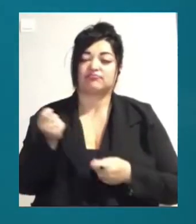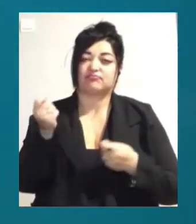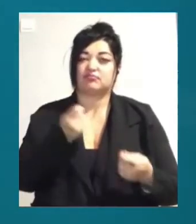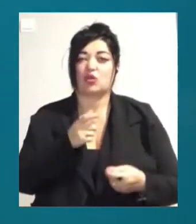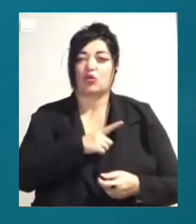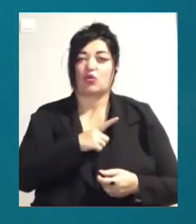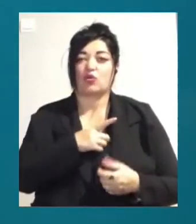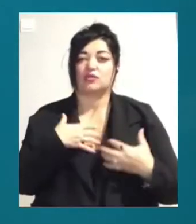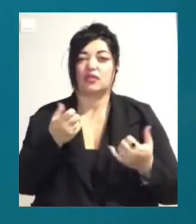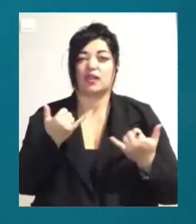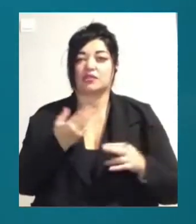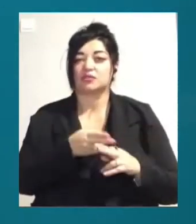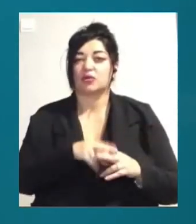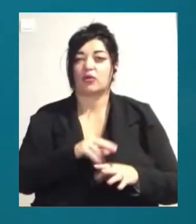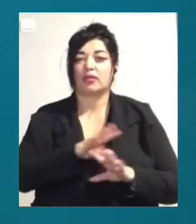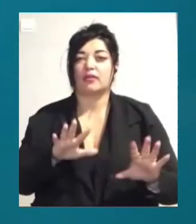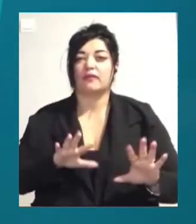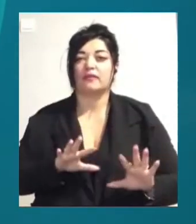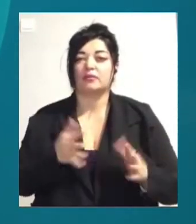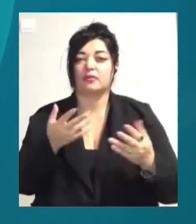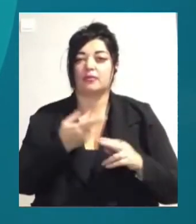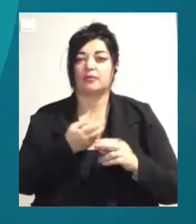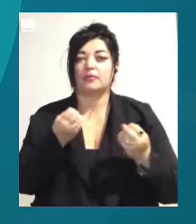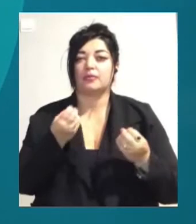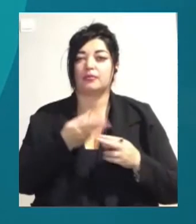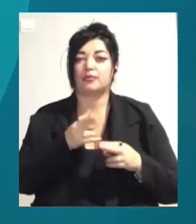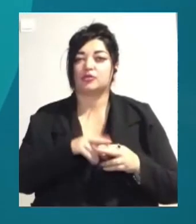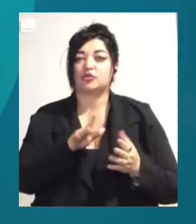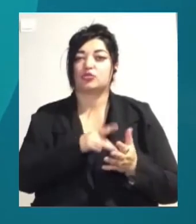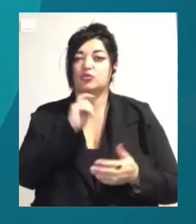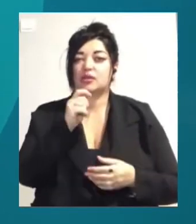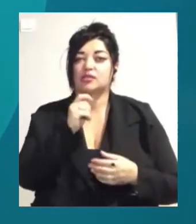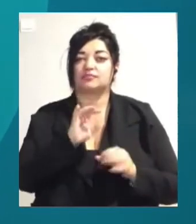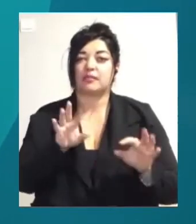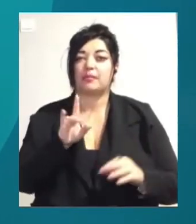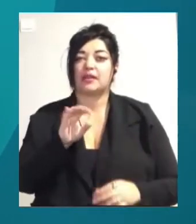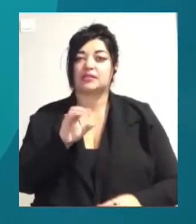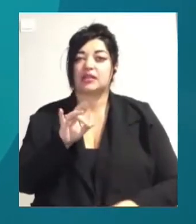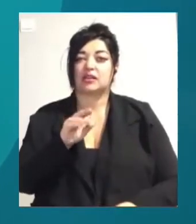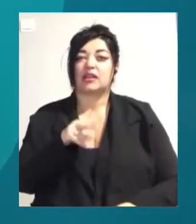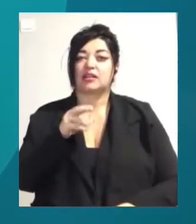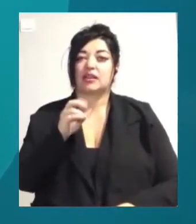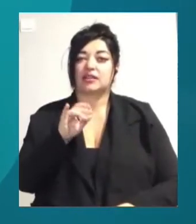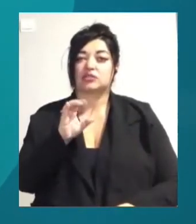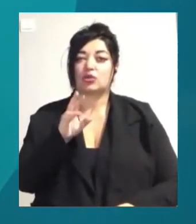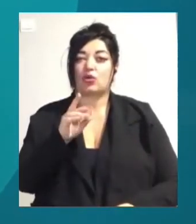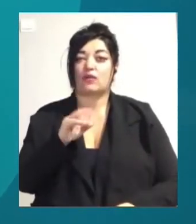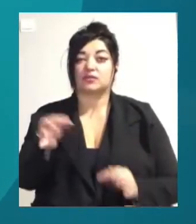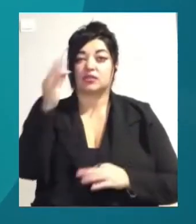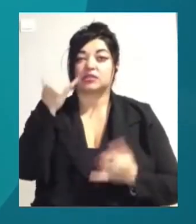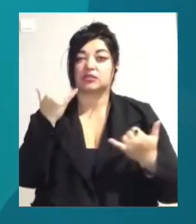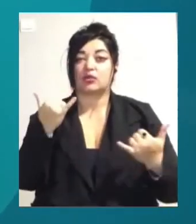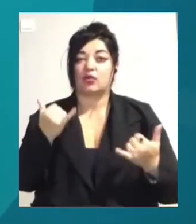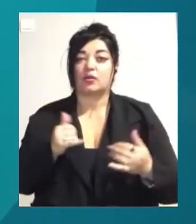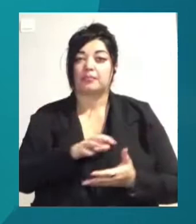не відбулося. Про це журналістам Суспільного повідомив прес-секретар ОДА Денис Соколов. Зазначимо, сьогодні в Україні підтвердили перший